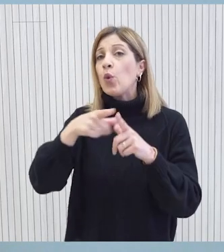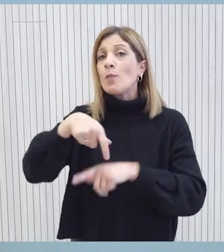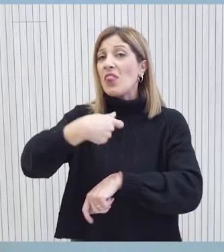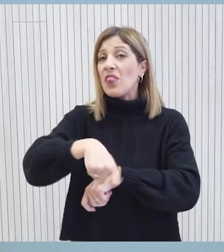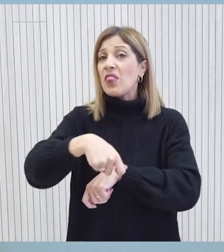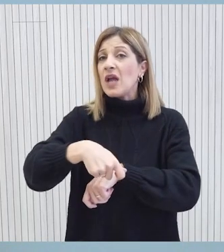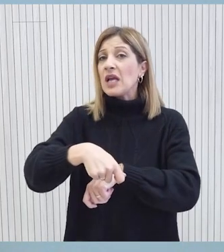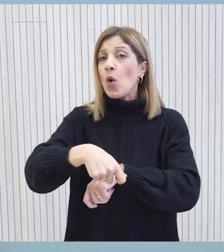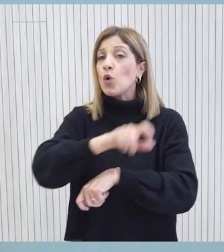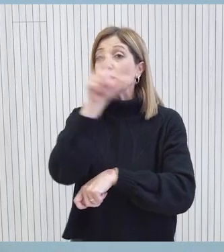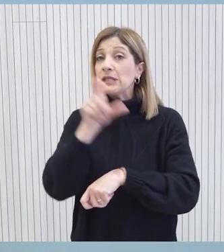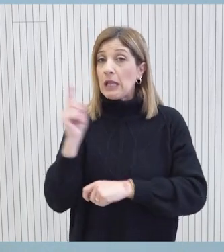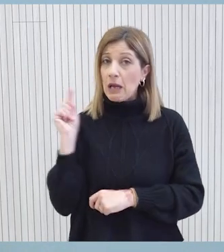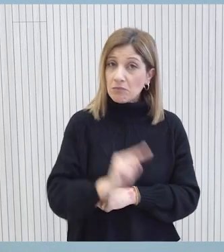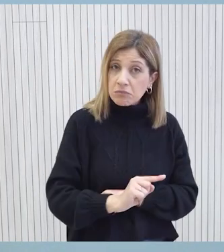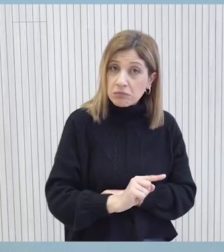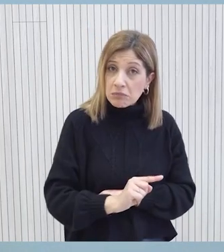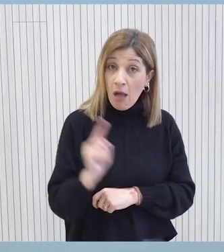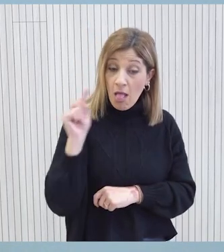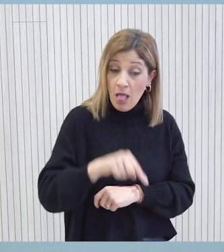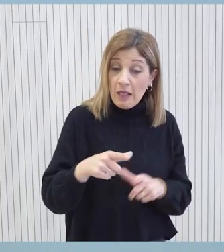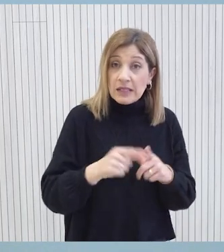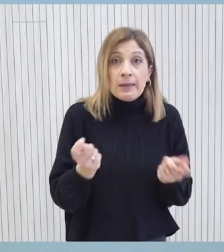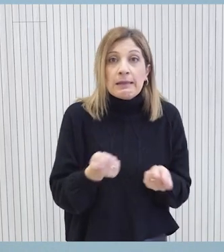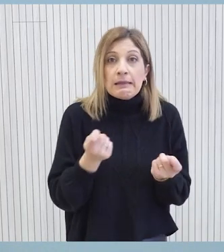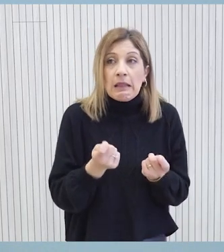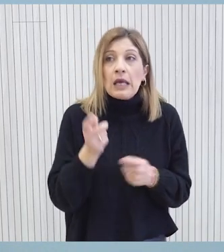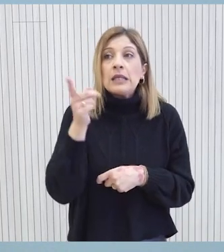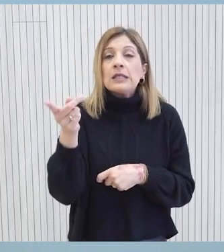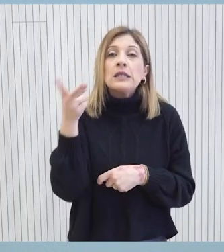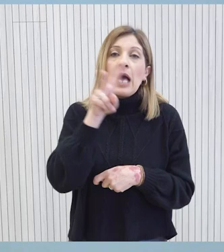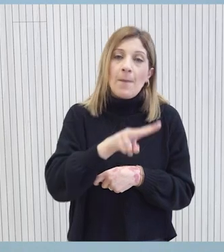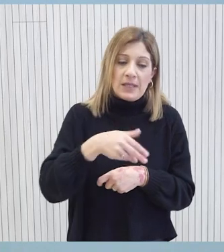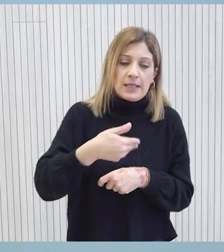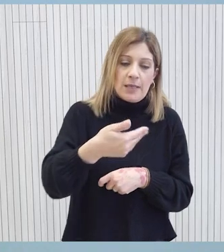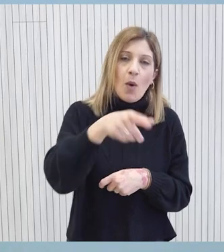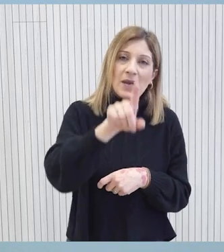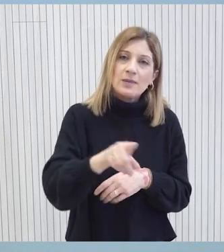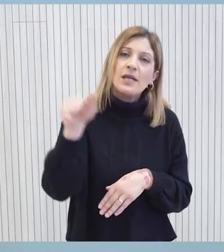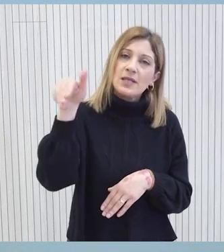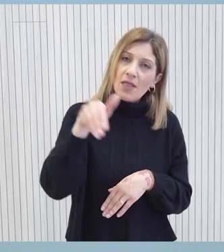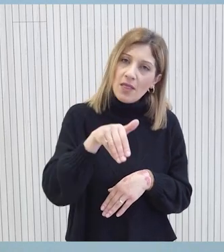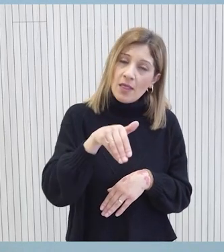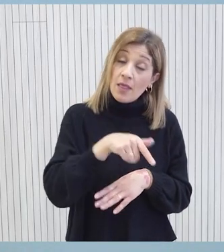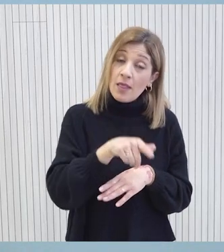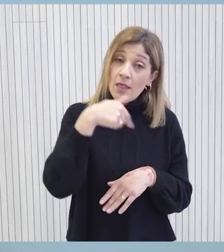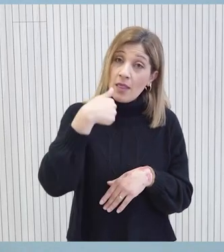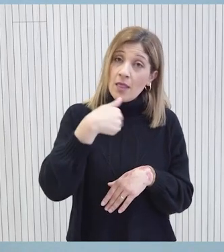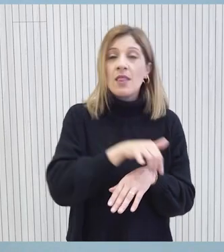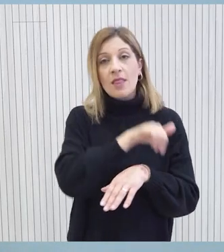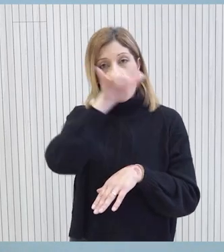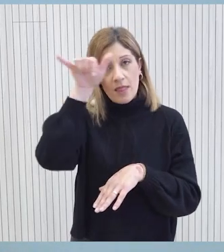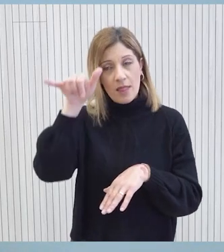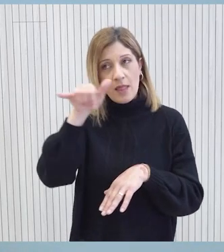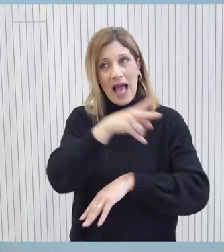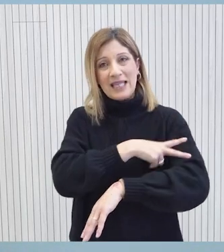δικηγόρου από την Ιταλία και τι θα συμβεί όταν έρθει στην Κύπρο. Η ενημέρωση που έχω είναι ότι τις αμέσως επόμενες μέρες θα μεταβούν ανακριτές